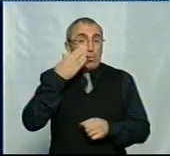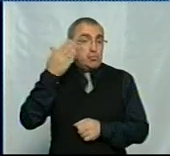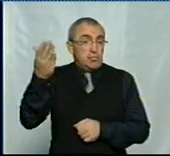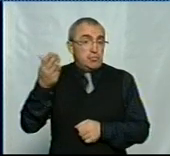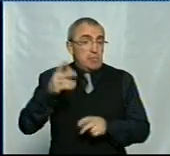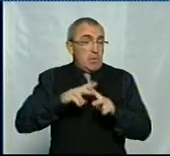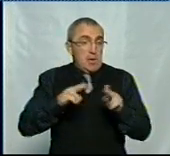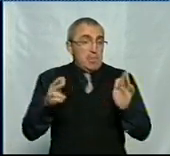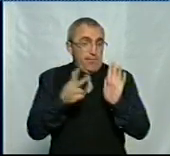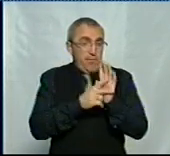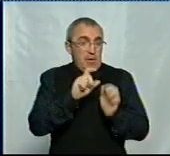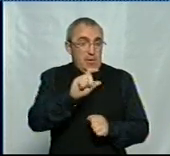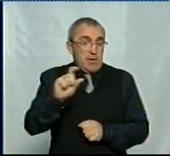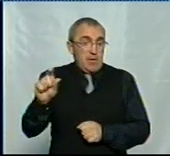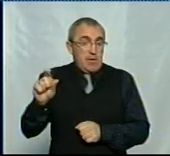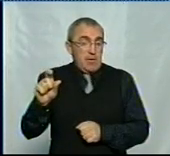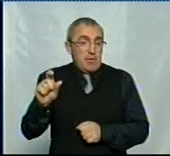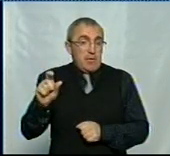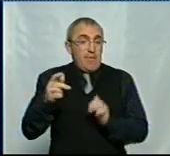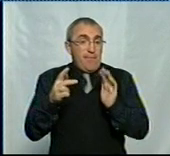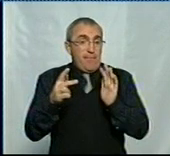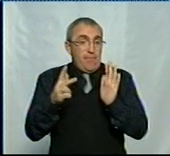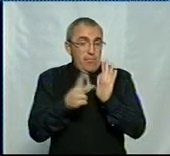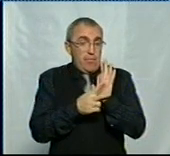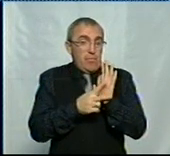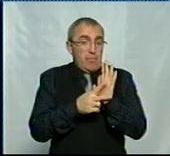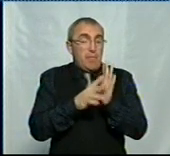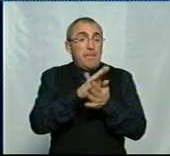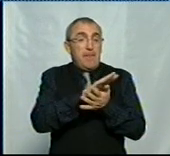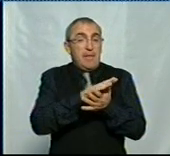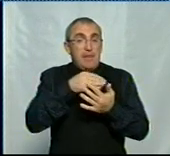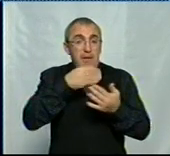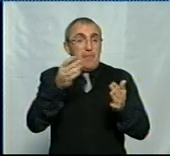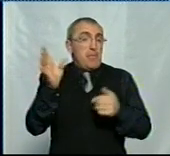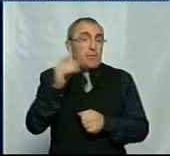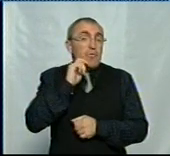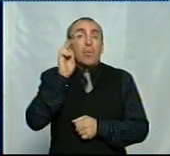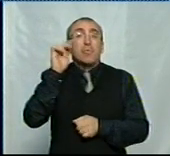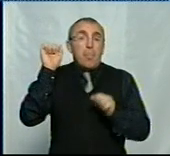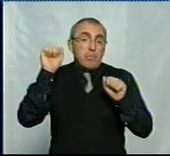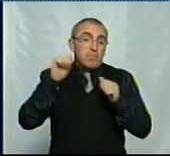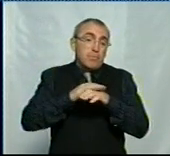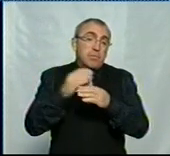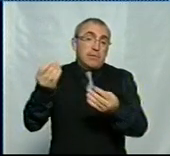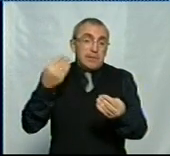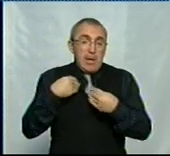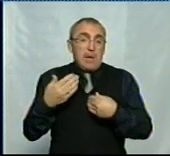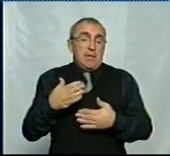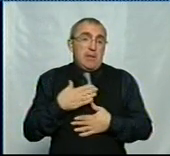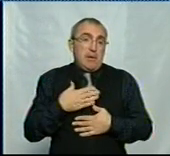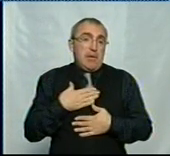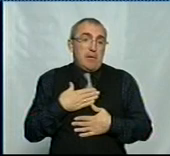ці самі 8 флаконів віддали по всій Україні. Будь ласка, хто може, надайте